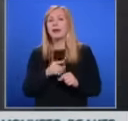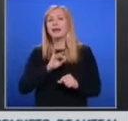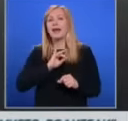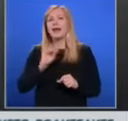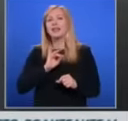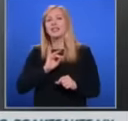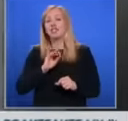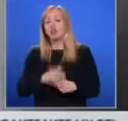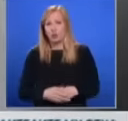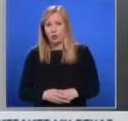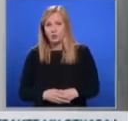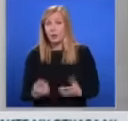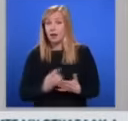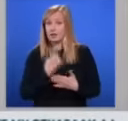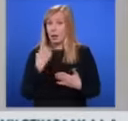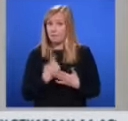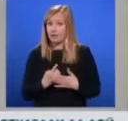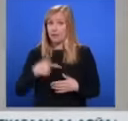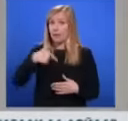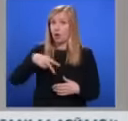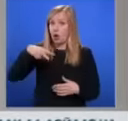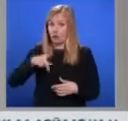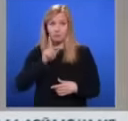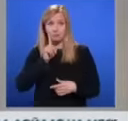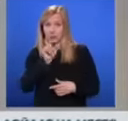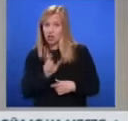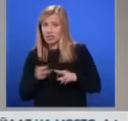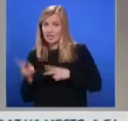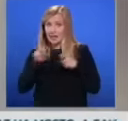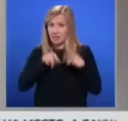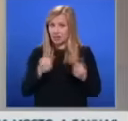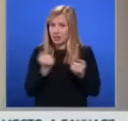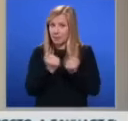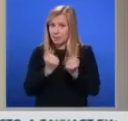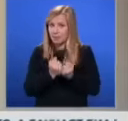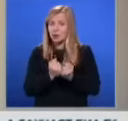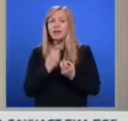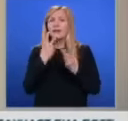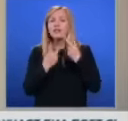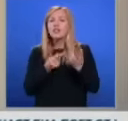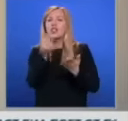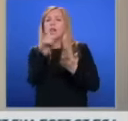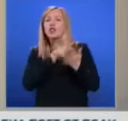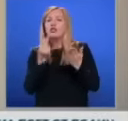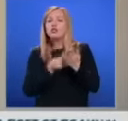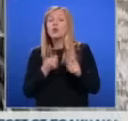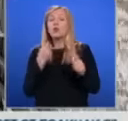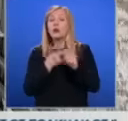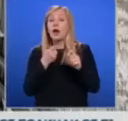За първи път Гидон Лев се връща в Терезин миналата година. Има възможност да види рисунка, която е направил през 1944